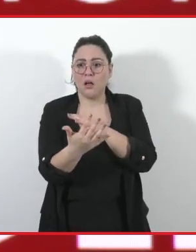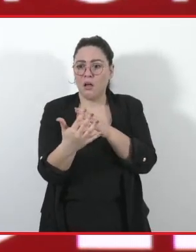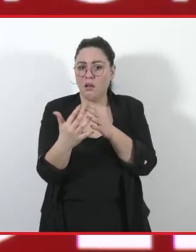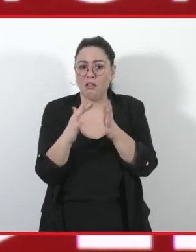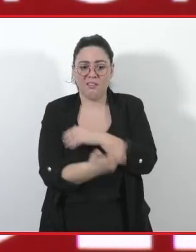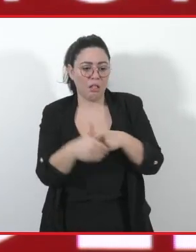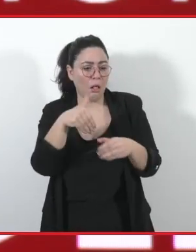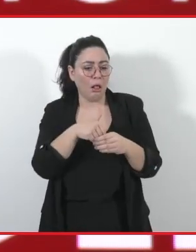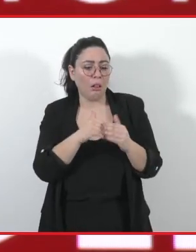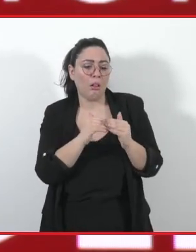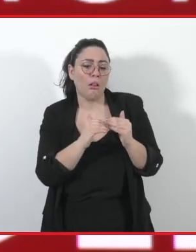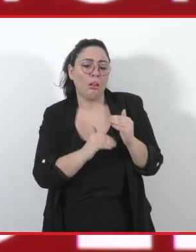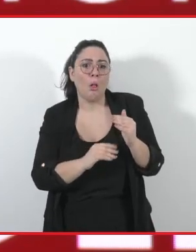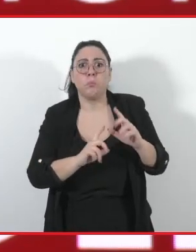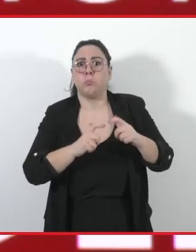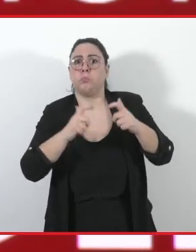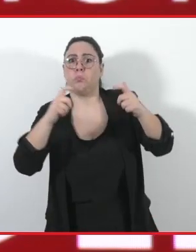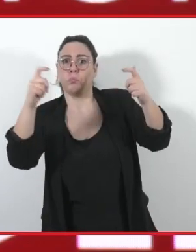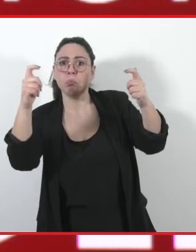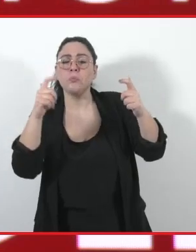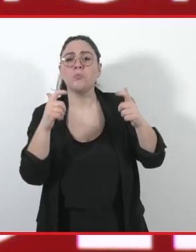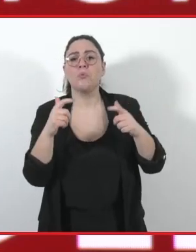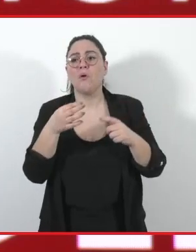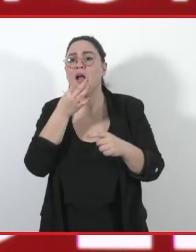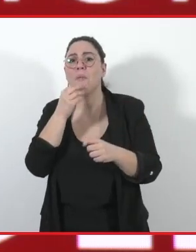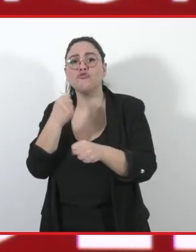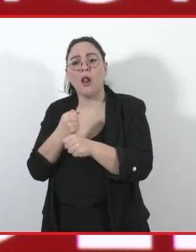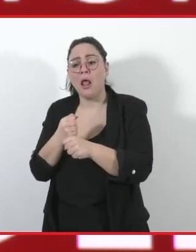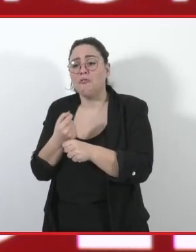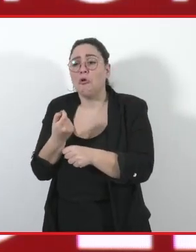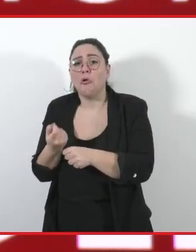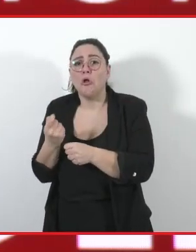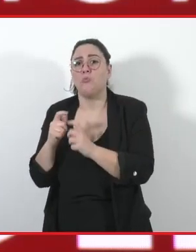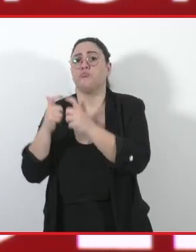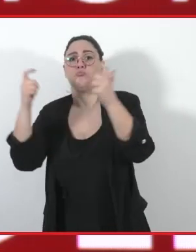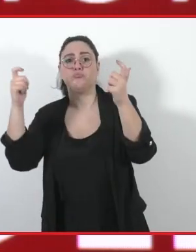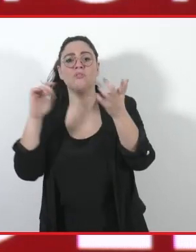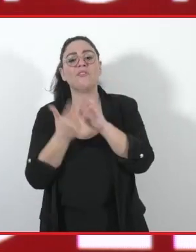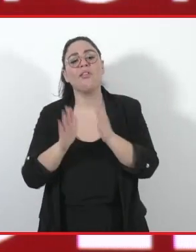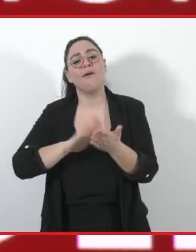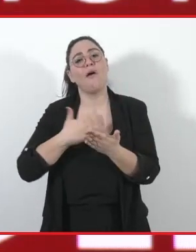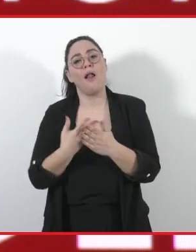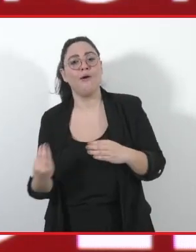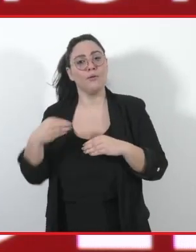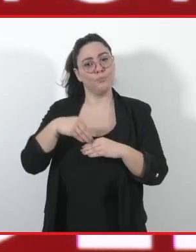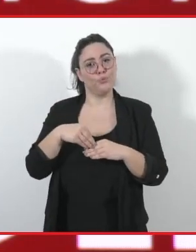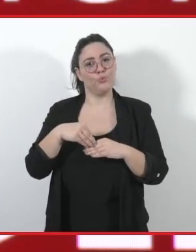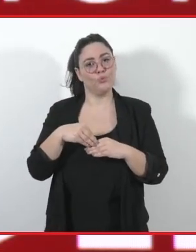sulla qualità del lavoro, sulla capacità di costruire un nuovo valore aggiunto. Ecco, anche per questo